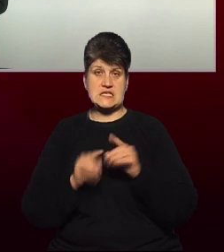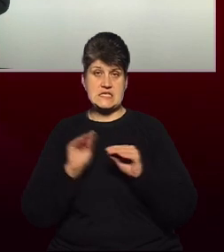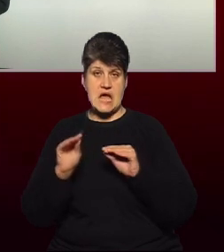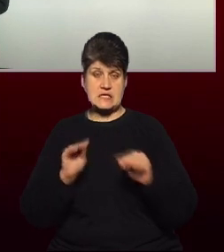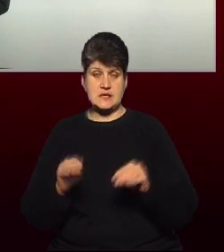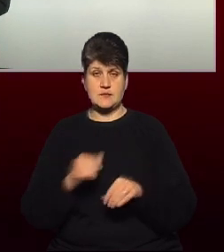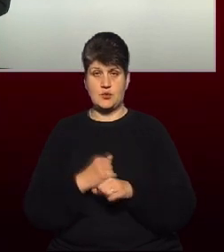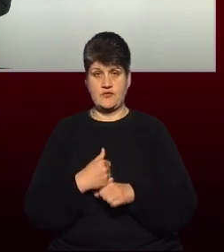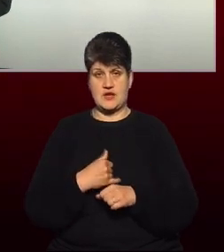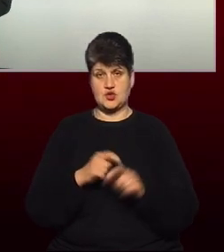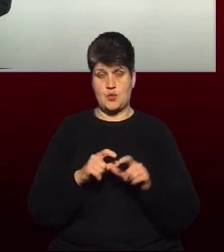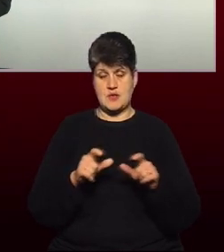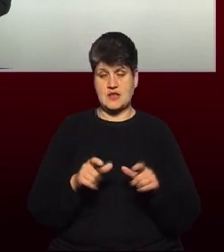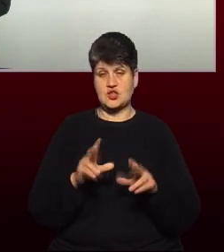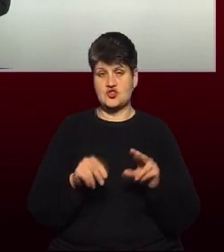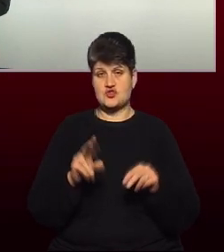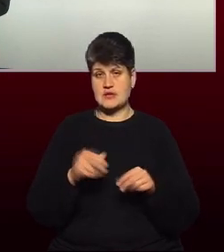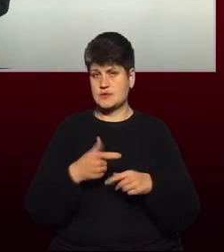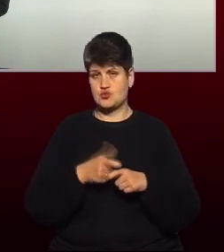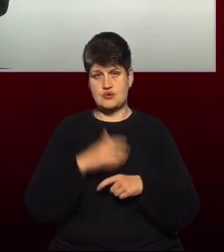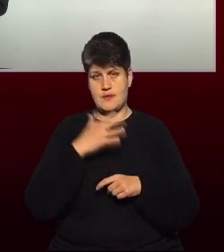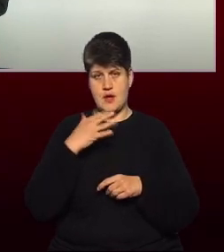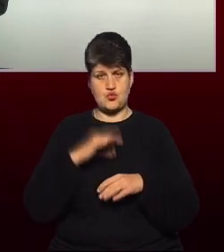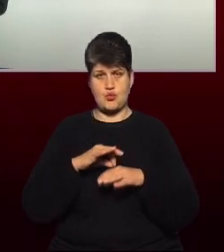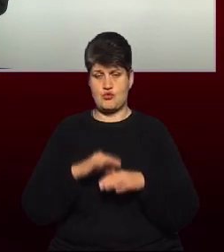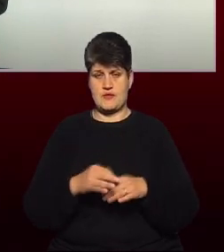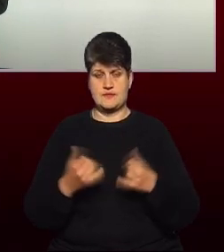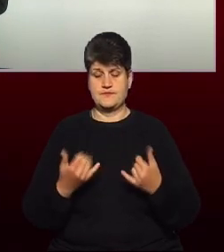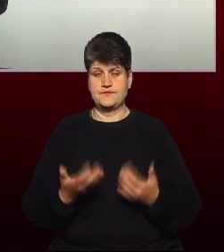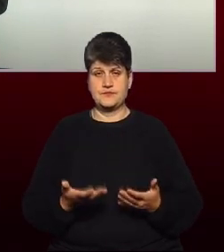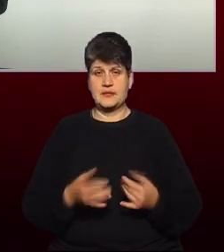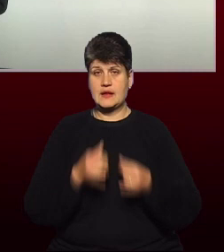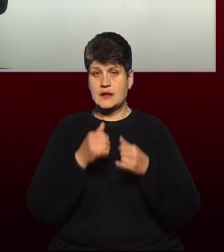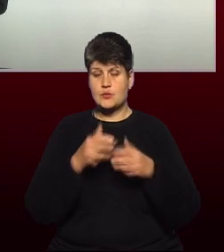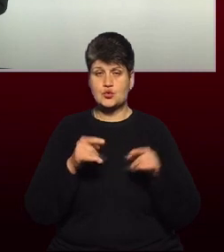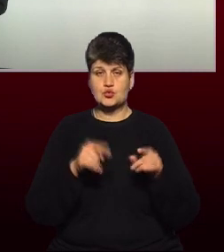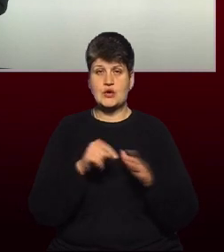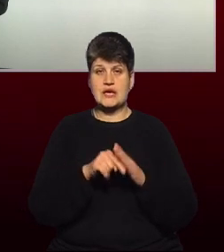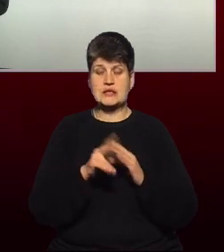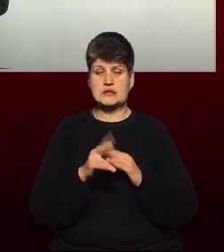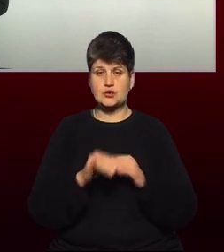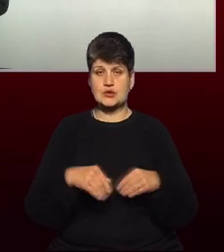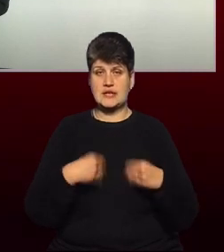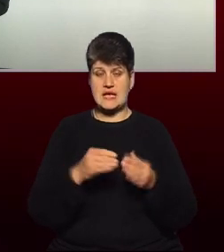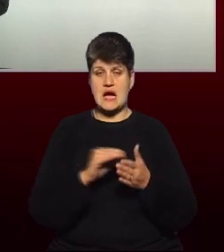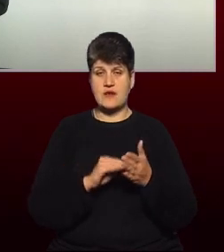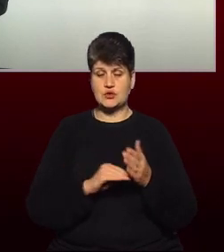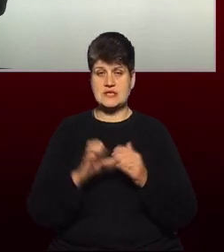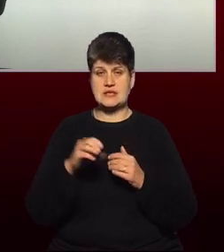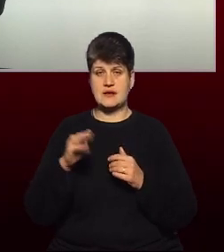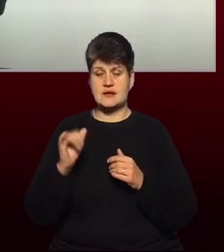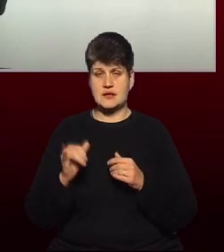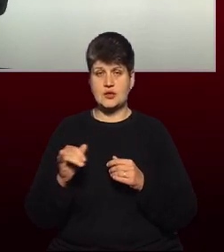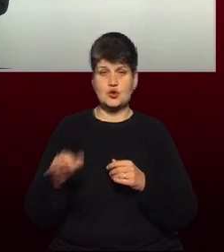І, на щастя, за останні роки ми їх дуже багато провели. Відповідно, не можна ту характеристику, яку дає автор статті по відношенню до всієї